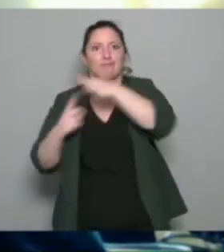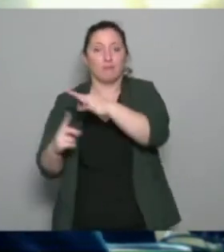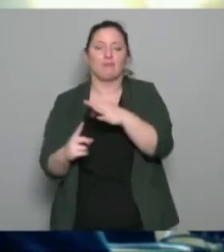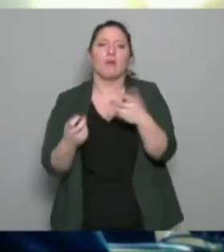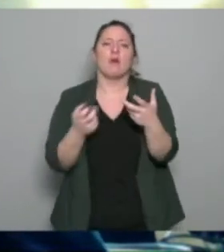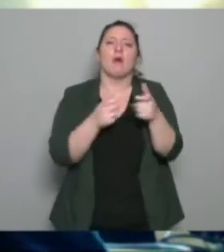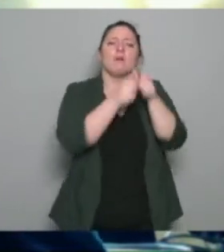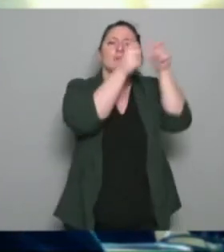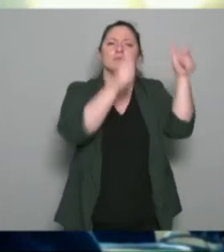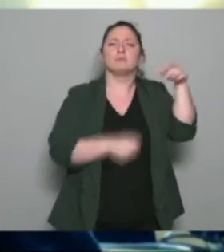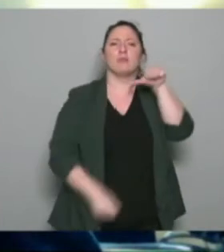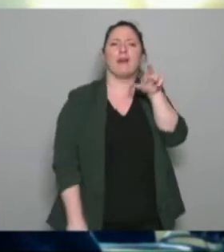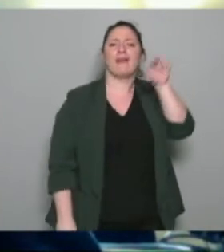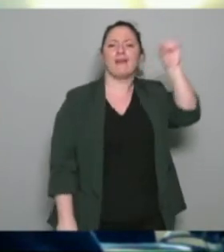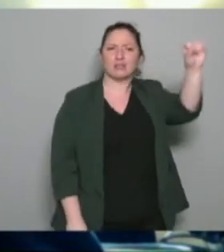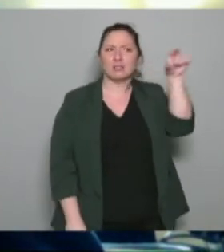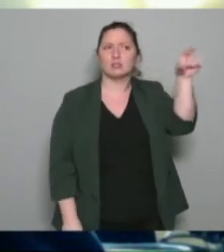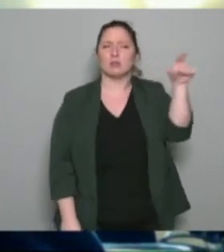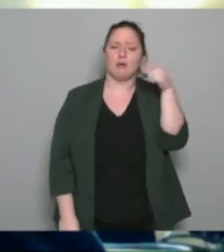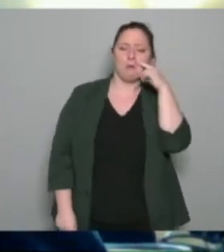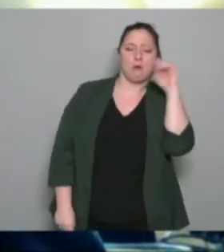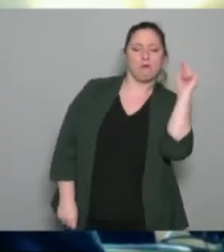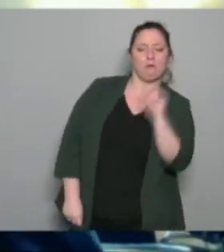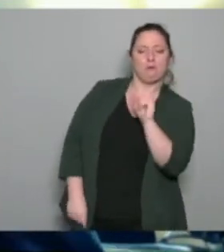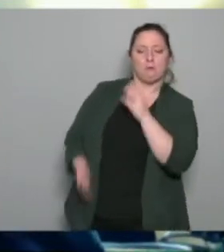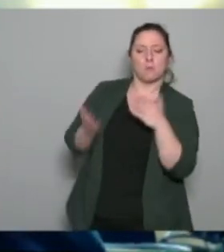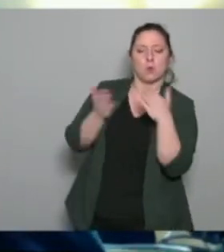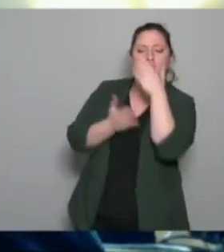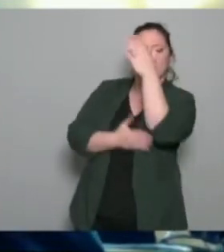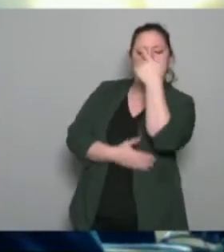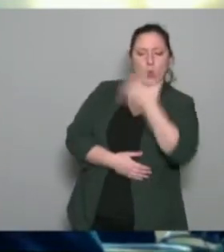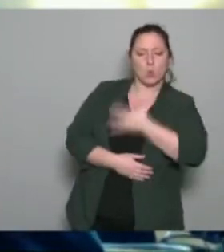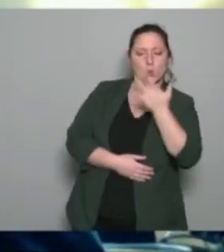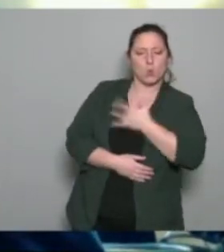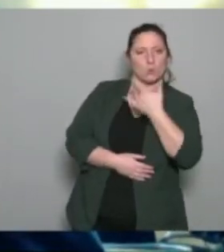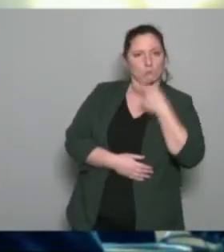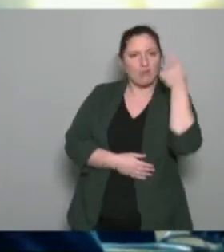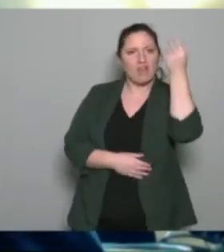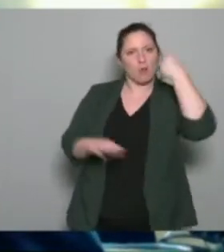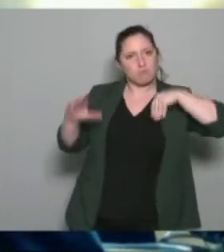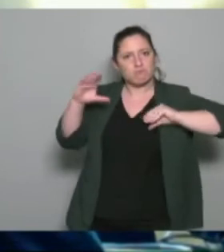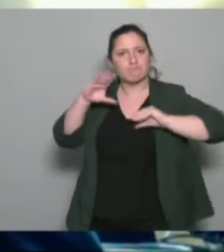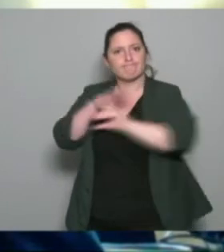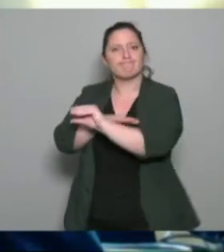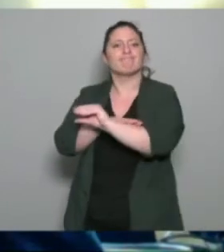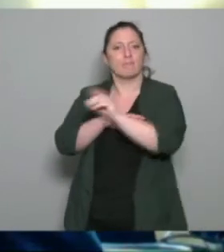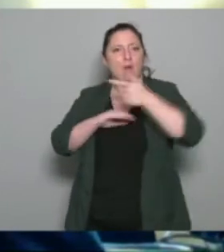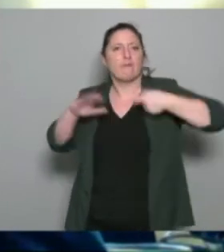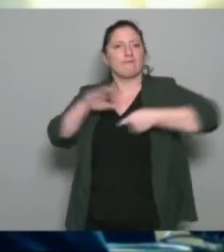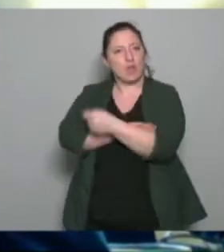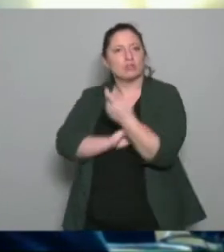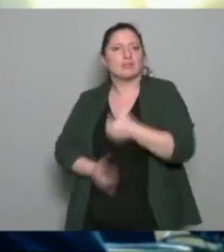très intéressée par ce projet et nous l'a financé et on espère aller un peu plus loin effectivement en continuant